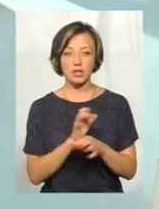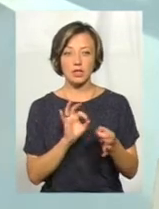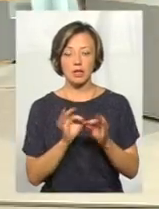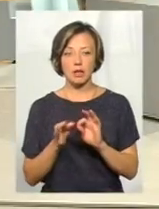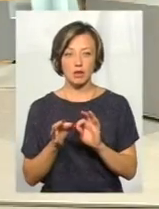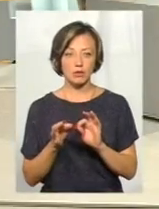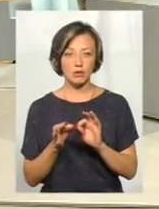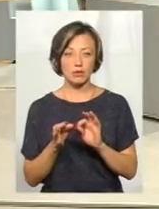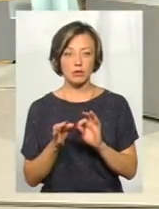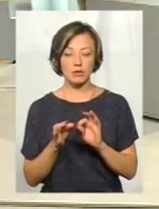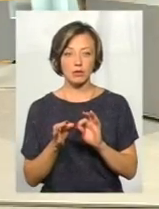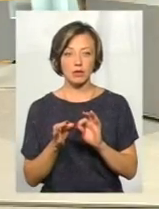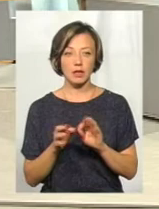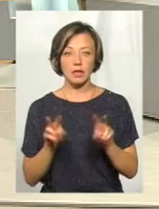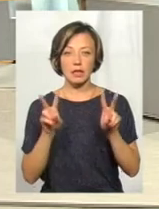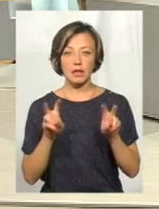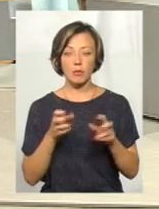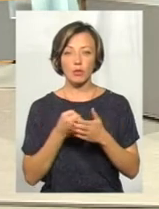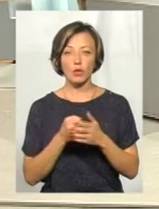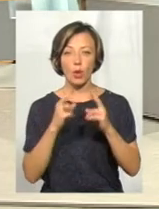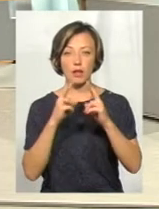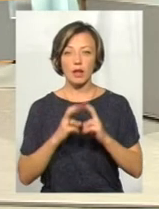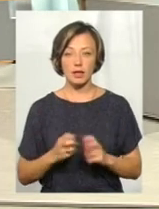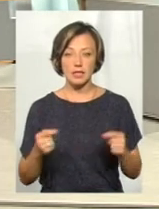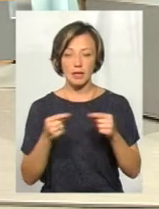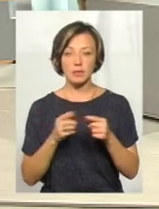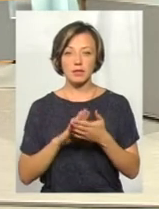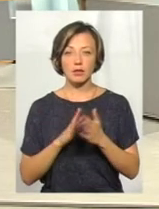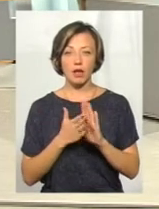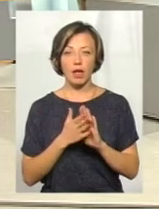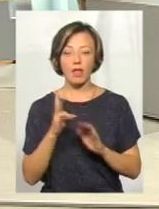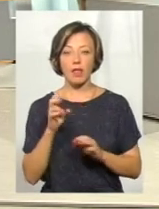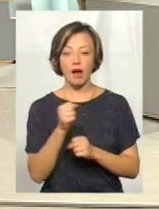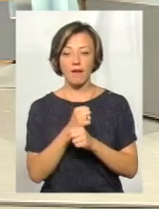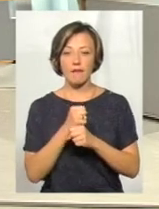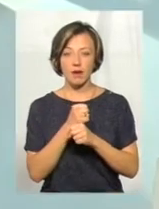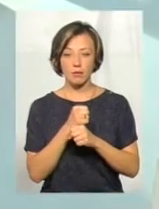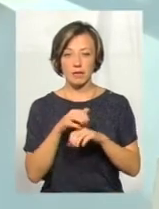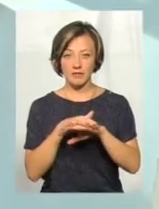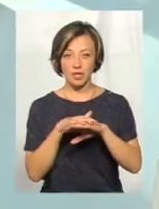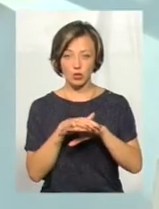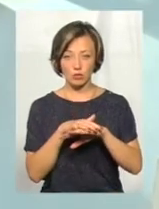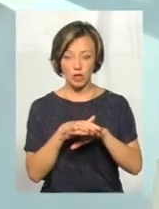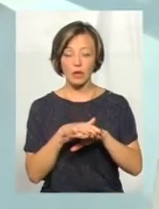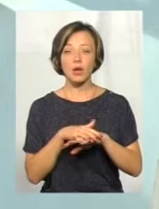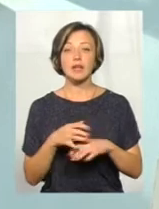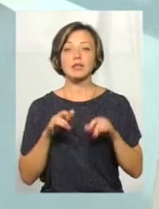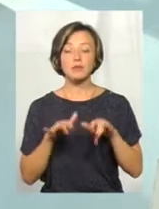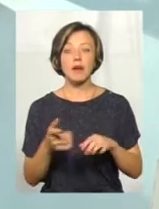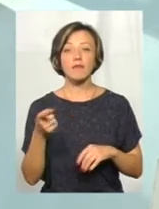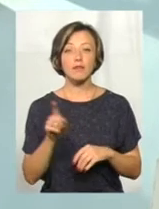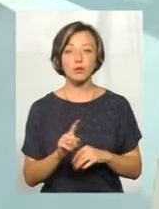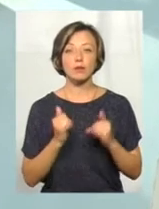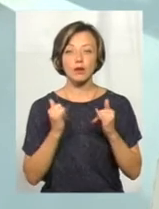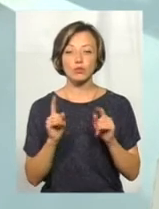підвести тему до аналізу, от саме ситуації на фармацевтичному ринку. Справа в тому, для